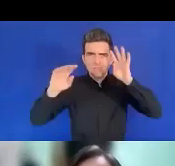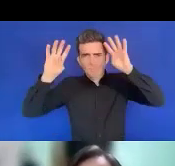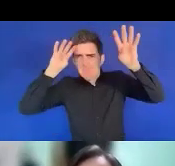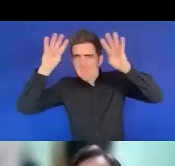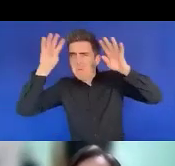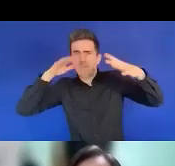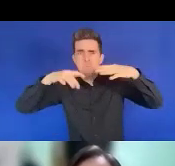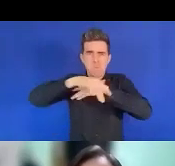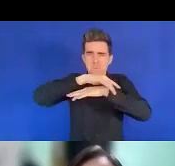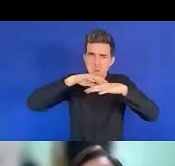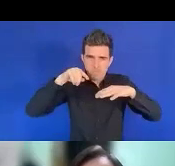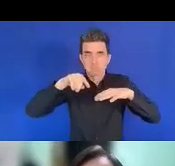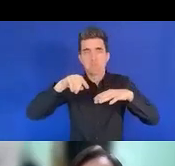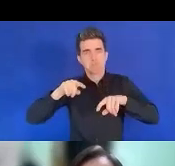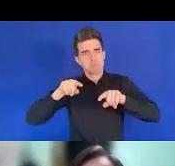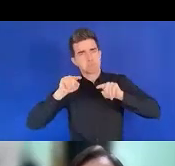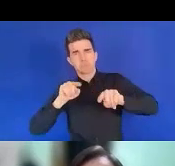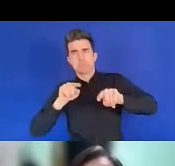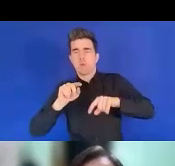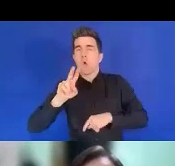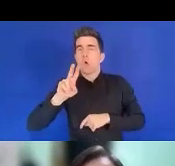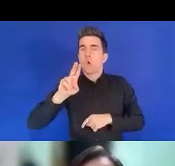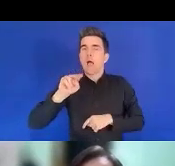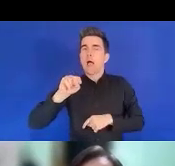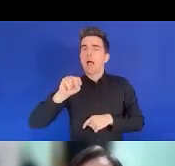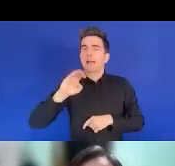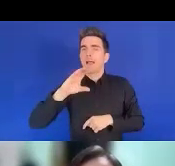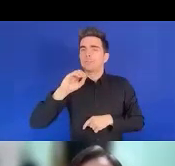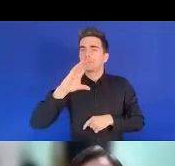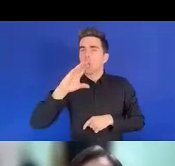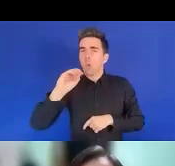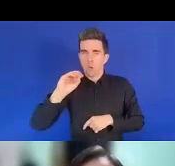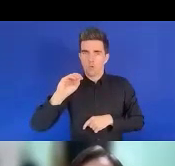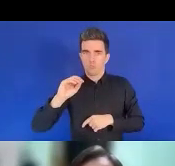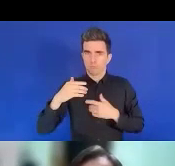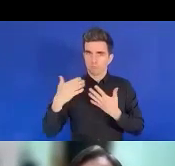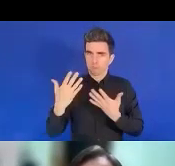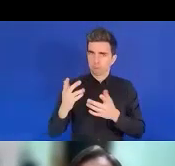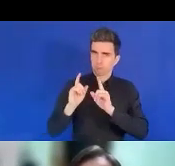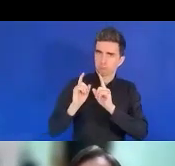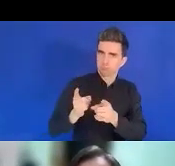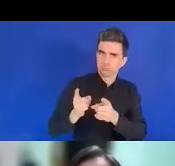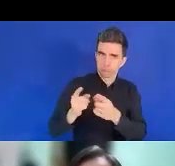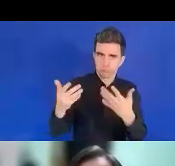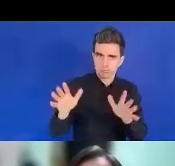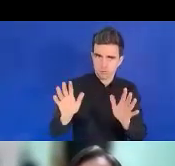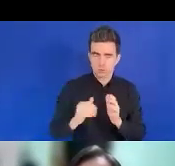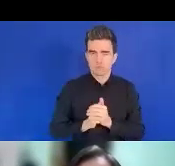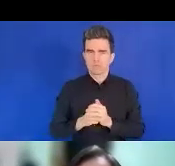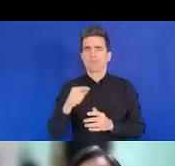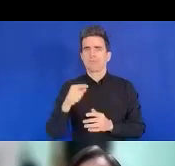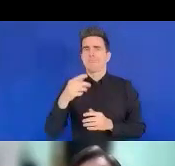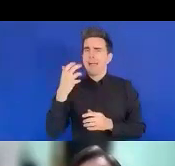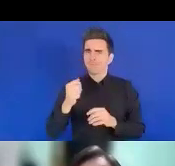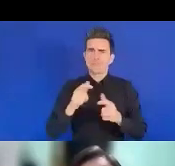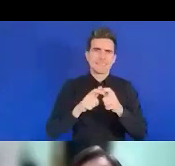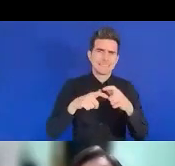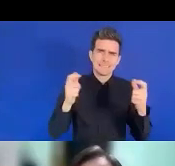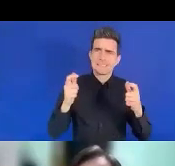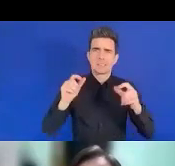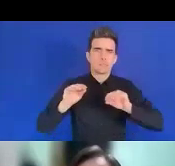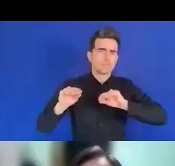aussi des écoles et des universités. Ceci rend la ville qui produit des